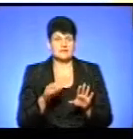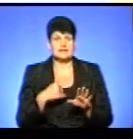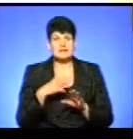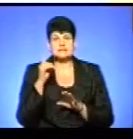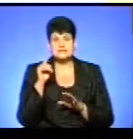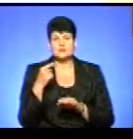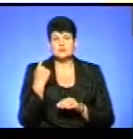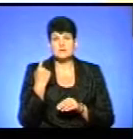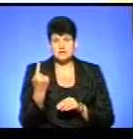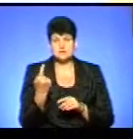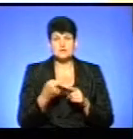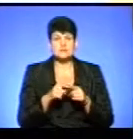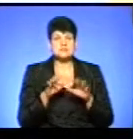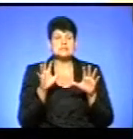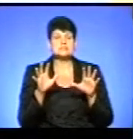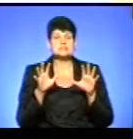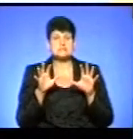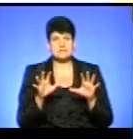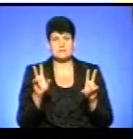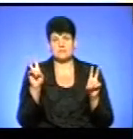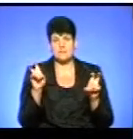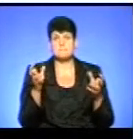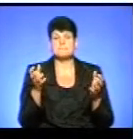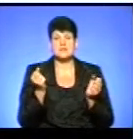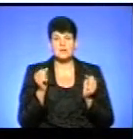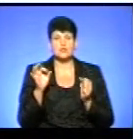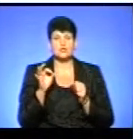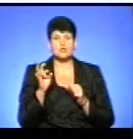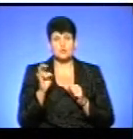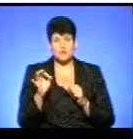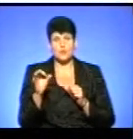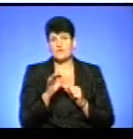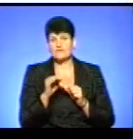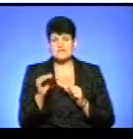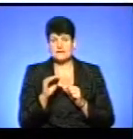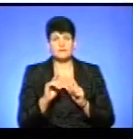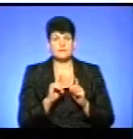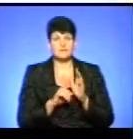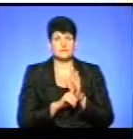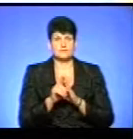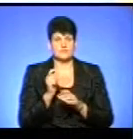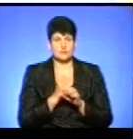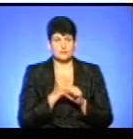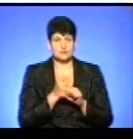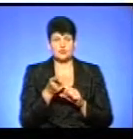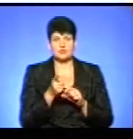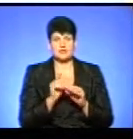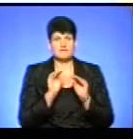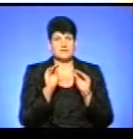що цей закон в кавичках прийняти, але офіційно він не вступив в дійсно. Чому? Тому що його не вилежили